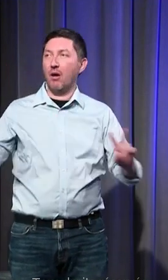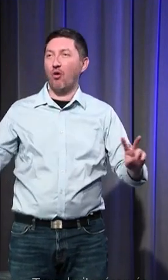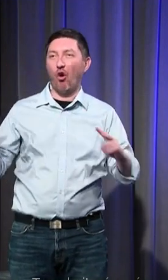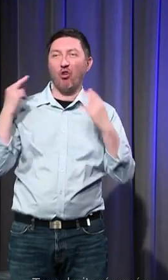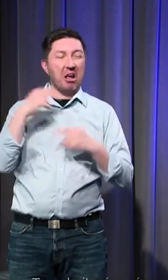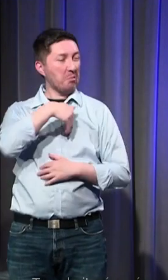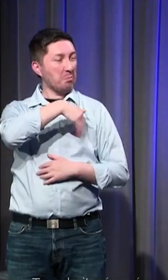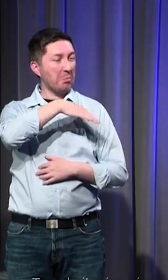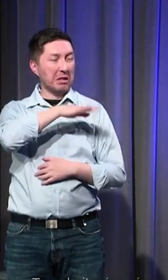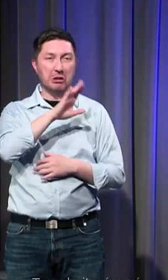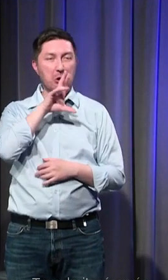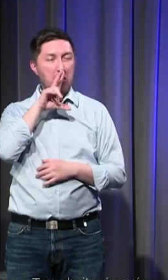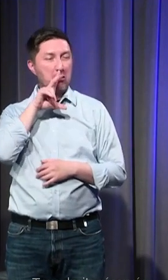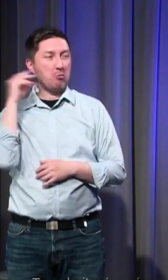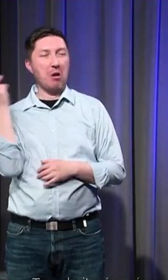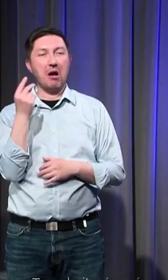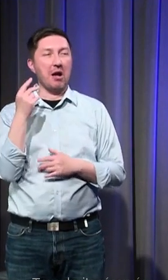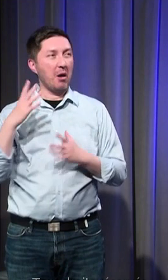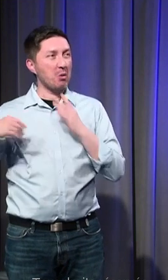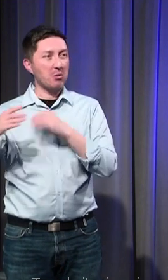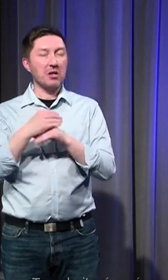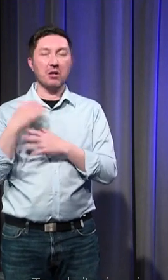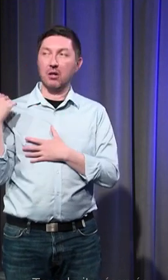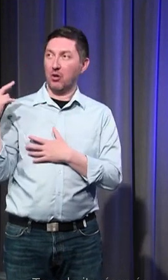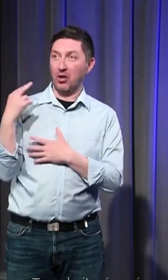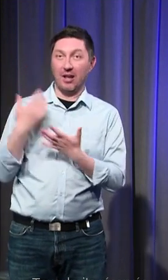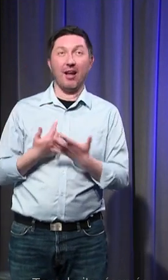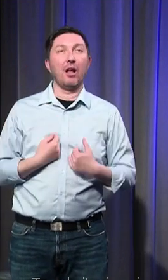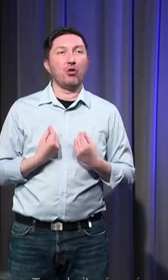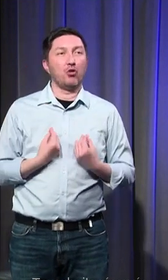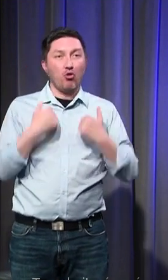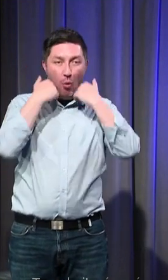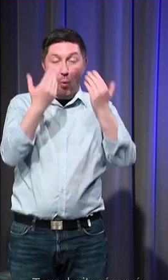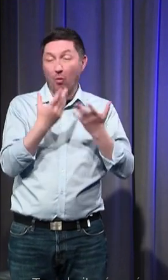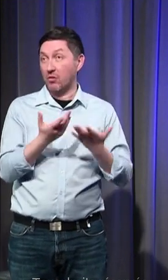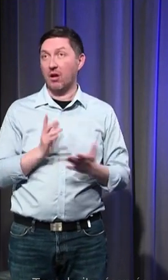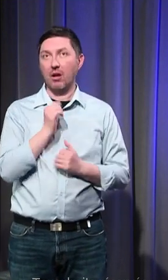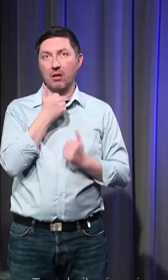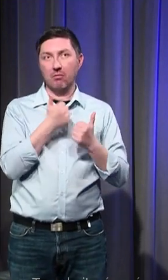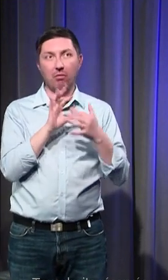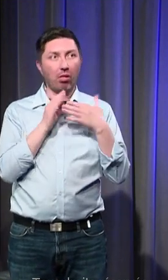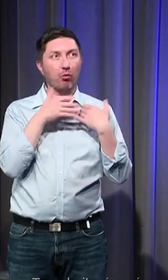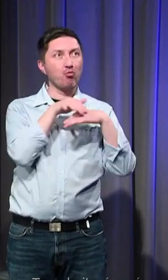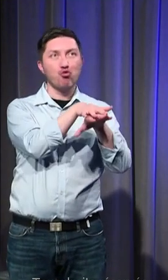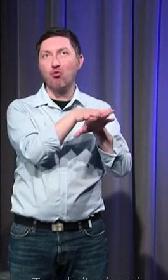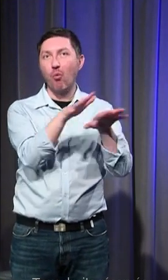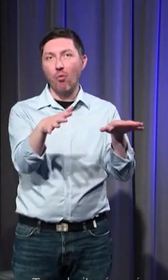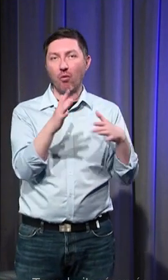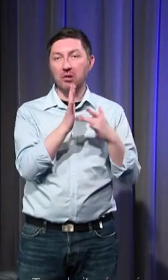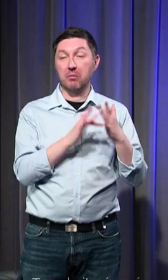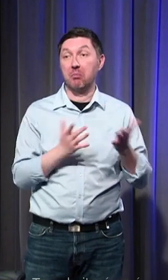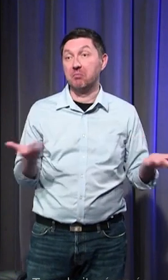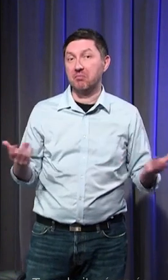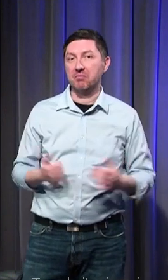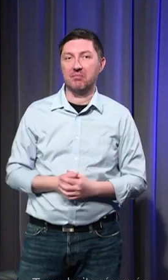méprisant des hommes de la population et donc et là on voit là la difficulté